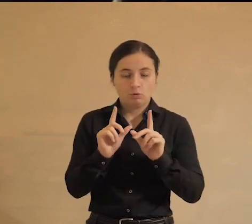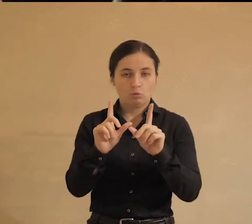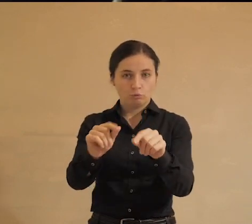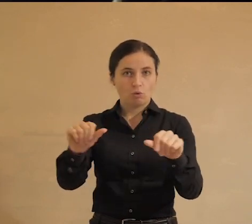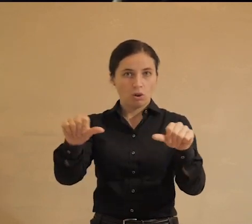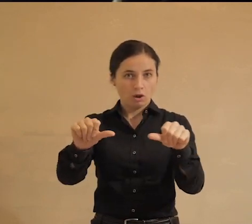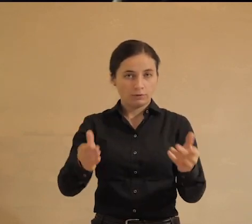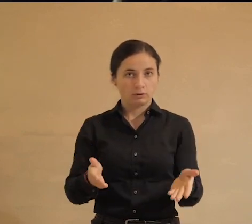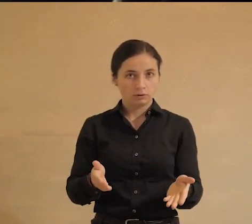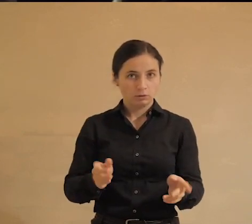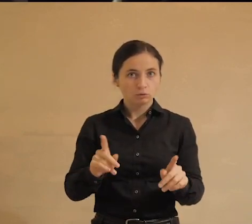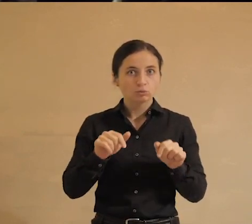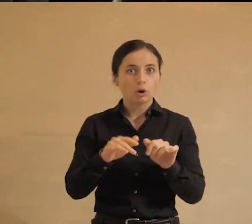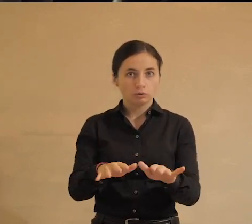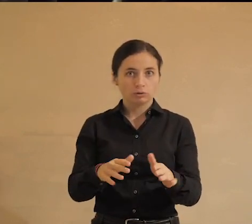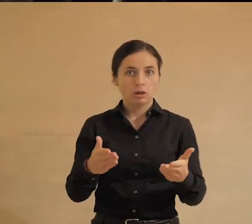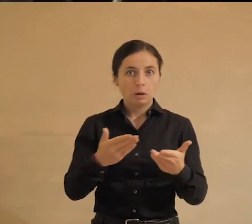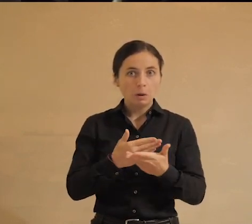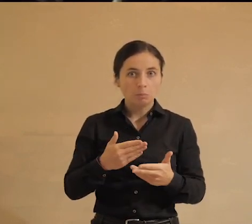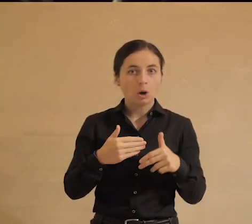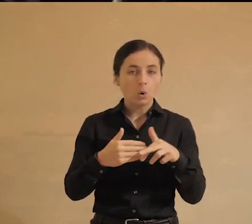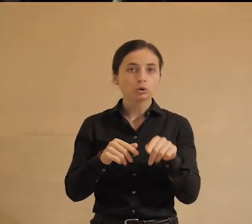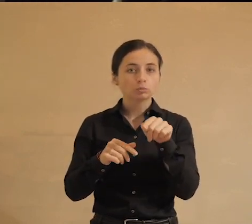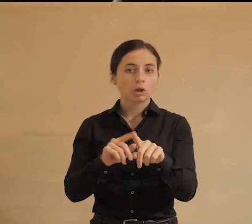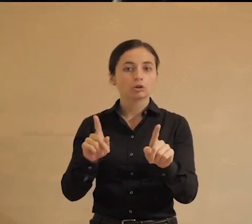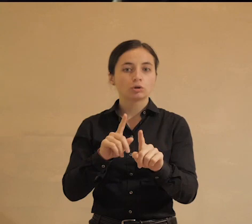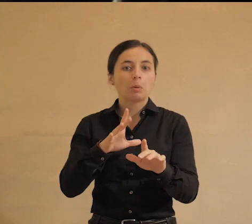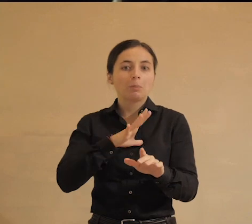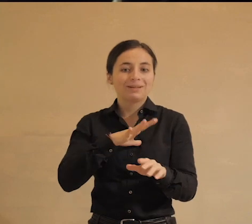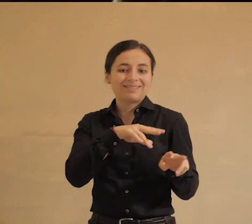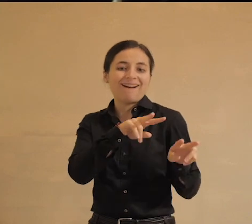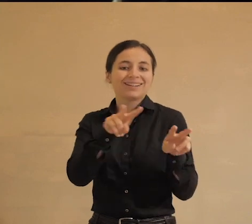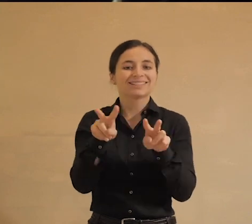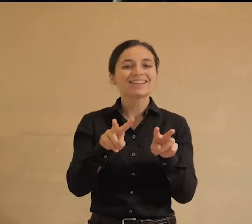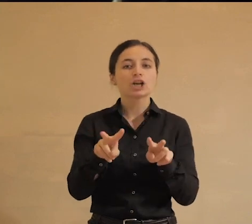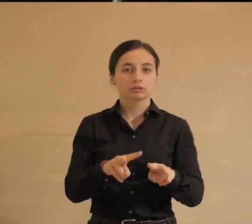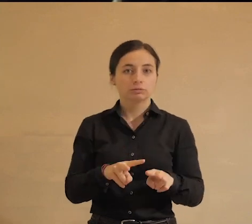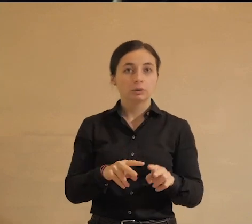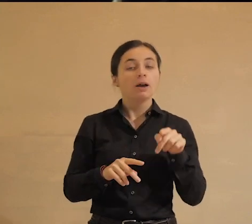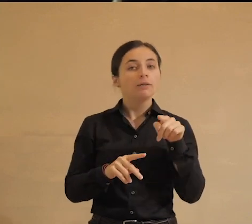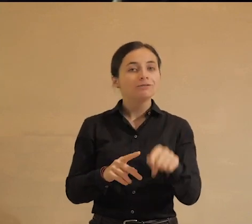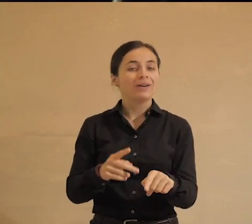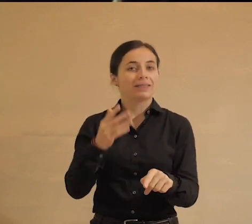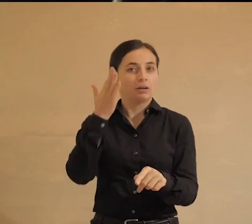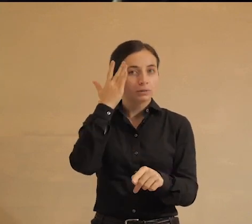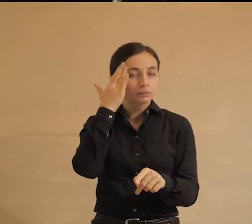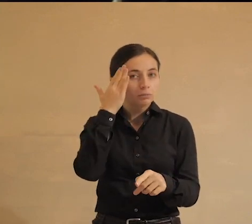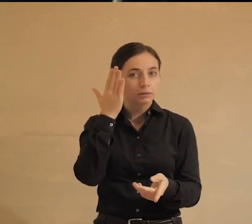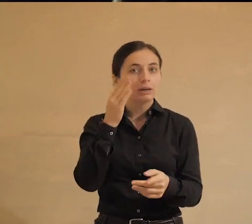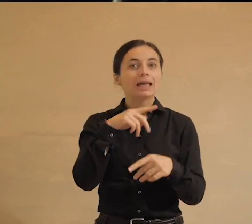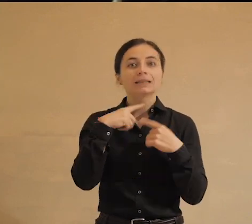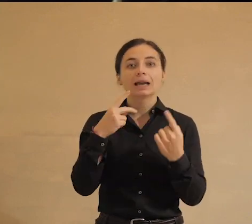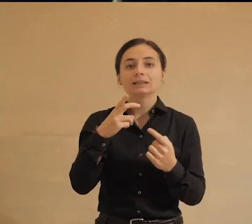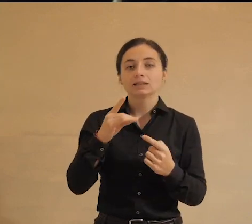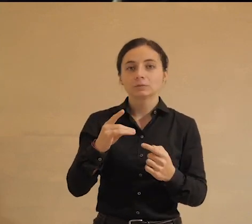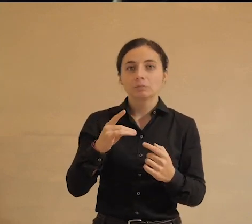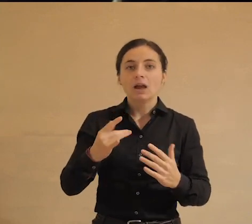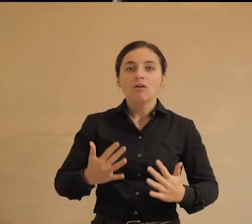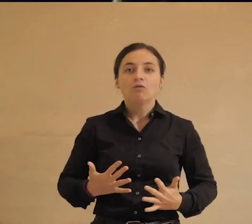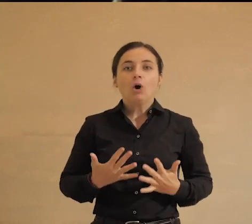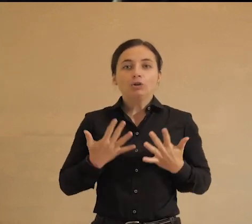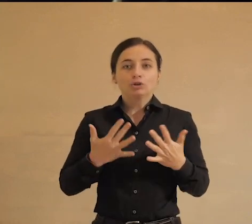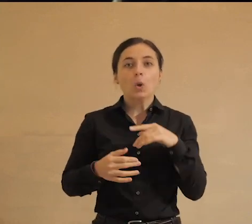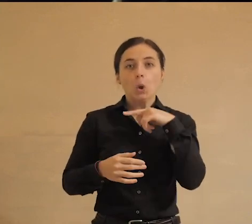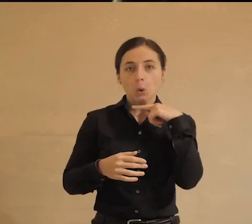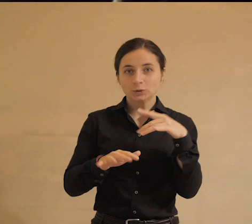вообще за такое дело? Мы туда ходим не для того, чтобы быть отслеживаемыми. В этом смысле, опять же, не хотелось бы воодушевлять